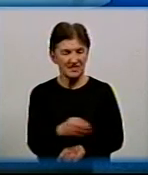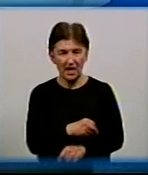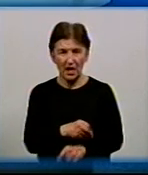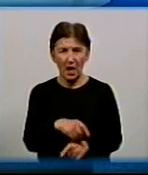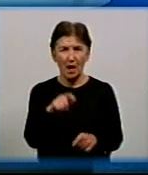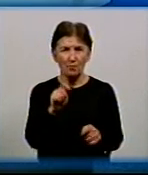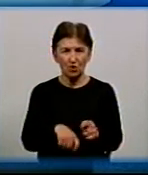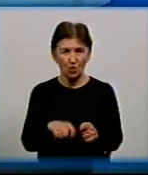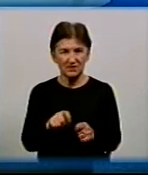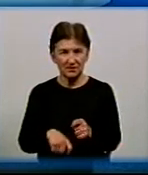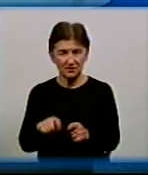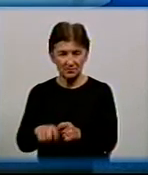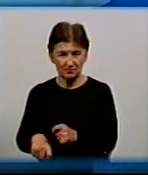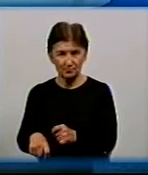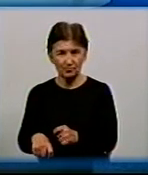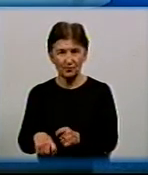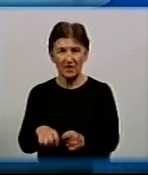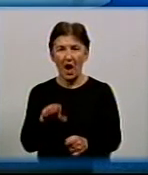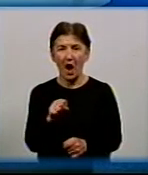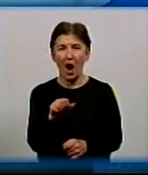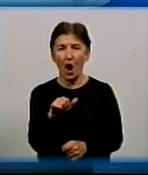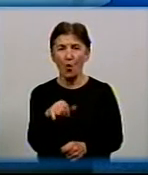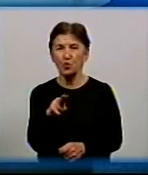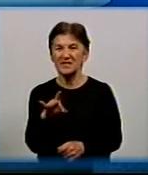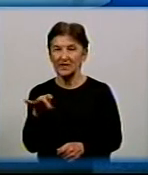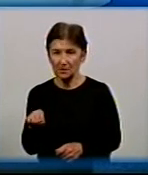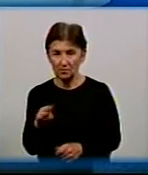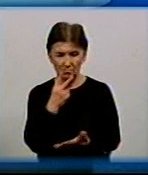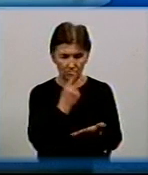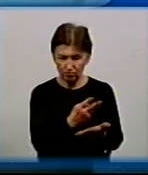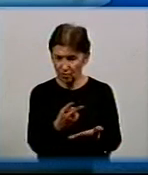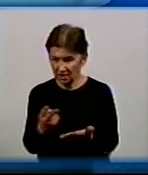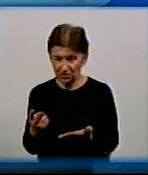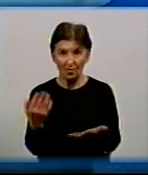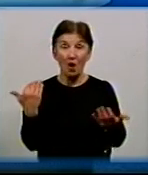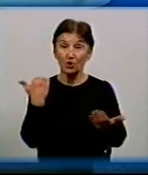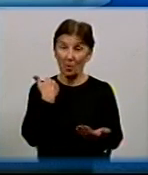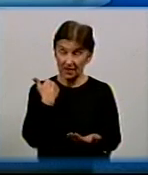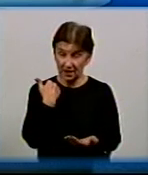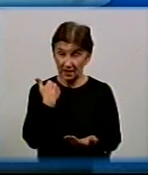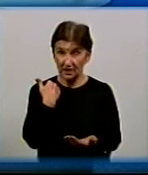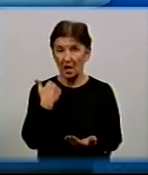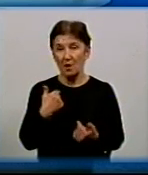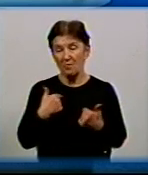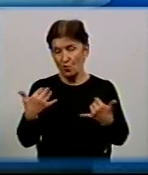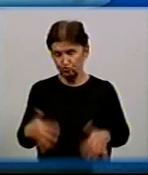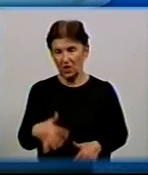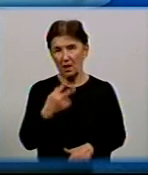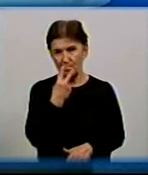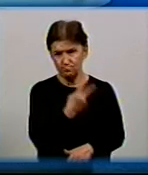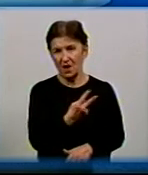числі і зробимо фінансовий аудіт. Ми побачимо ці борги, і зрозумілі борги, але ми вже їх бачили. Там